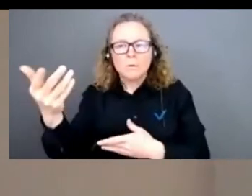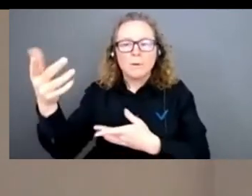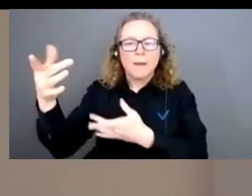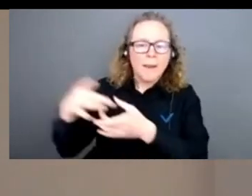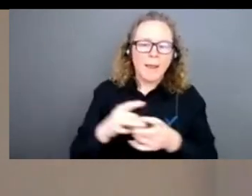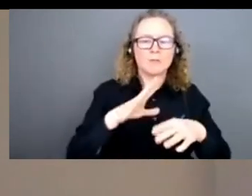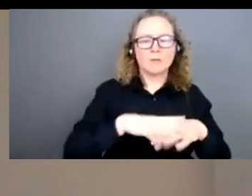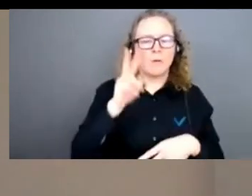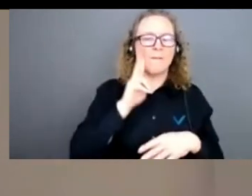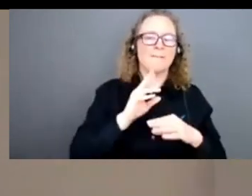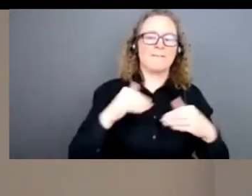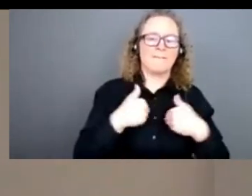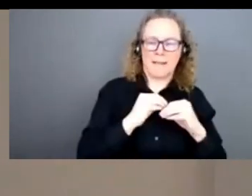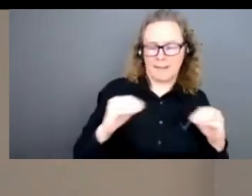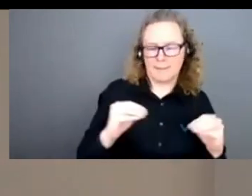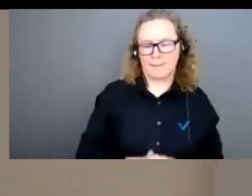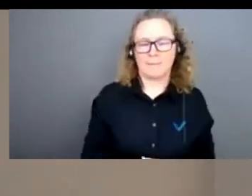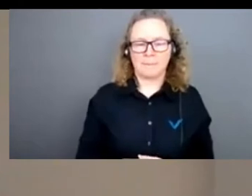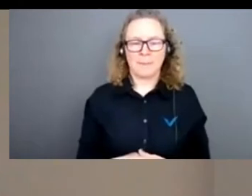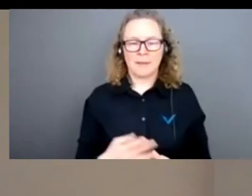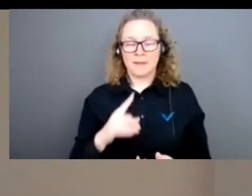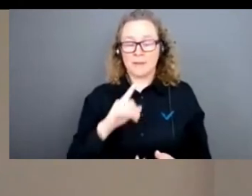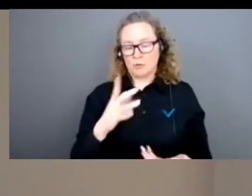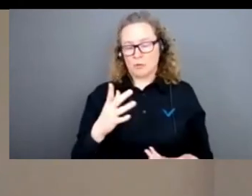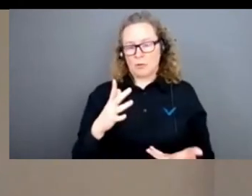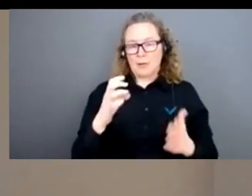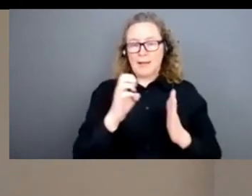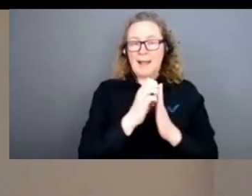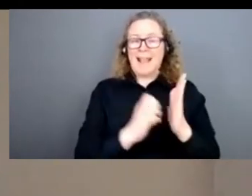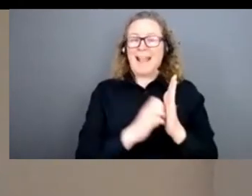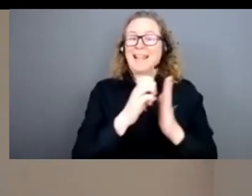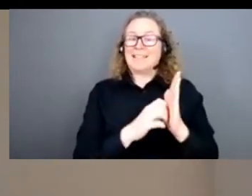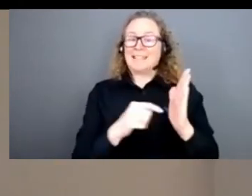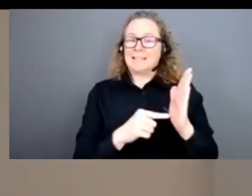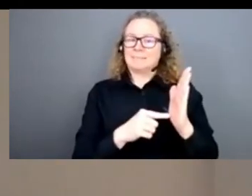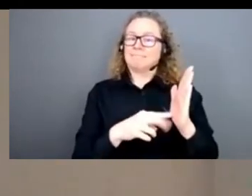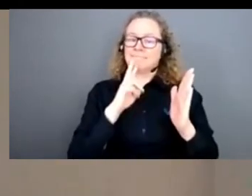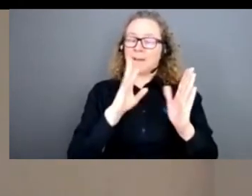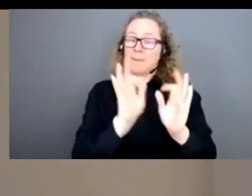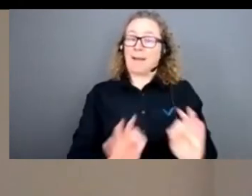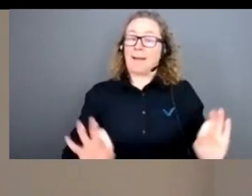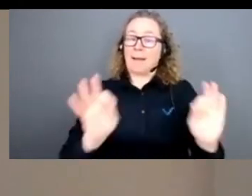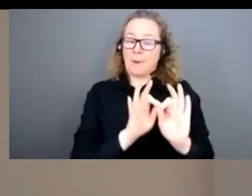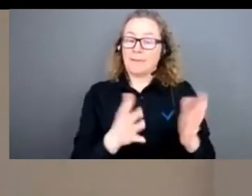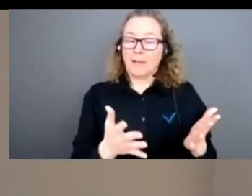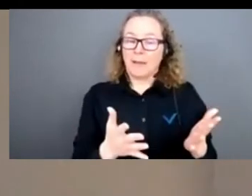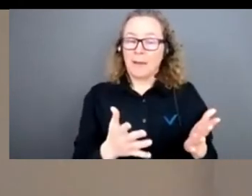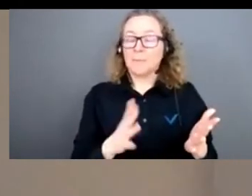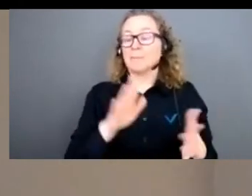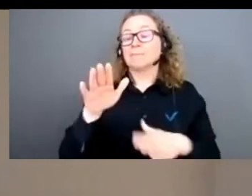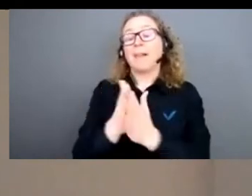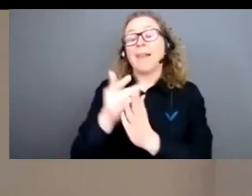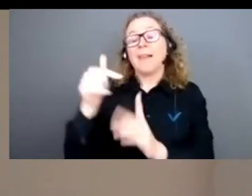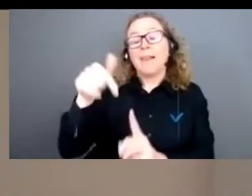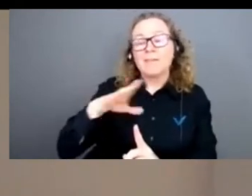Donc en fait, certes, l'éthique joue un rôle important dans la question végane et dans le livre, l'éthique, les questions éthiques, les questions